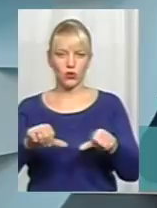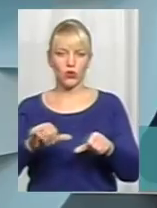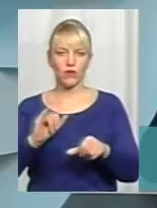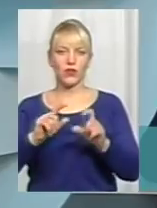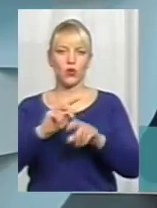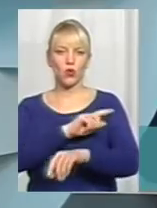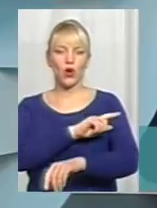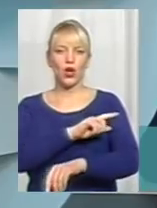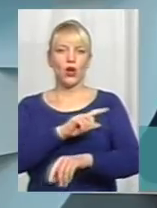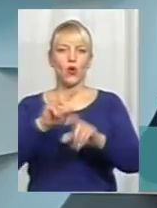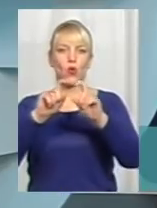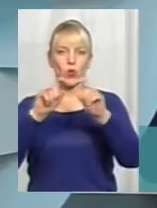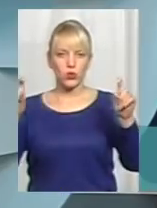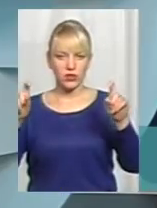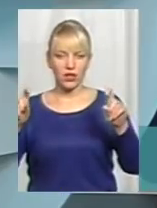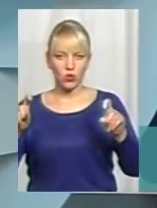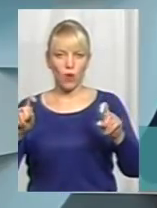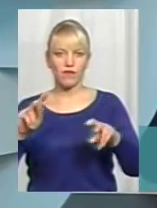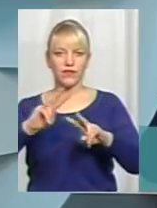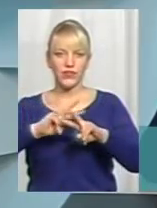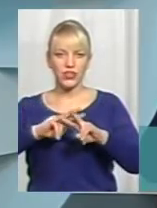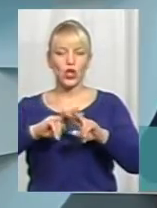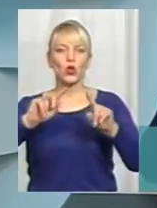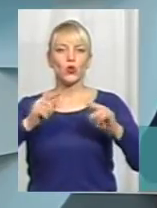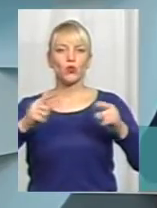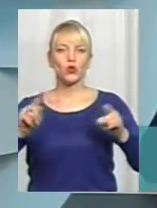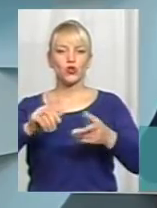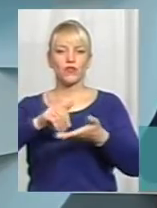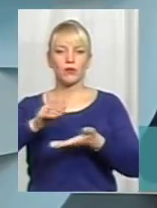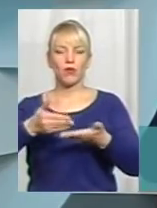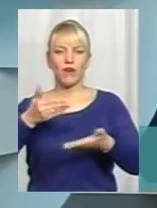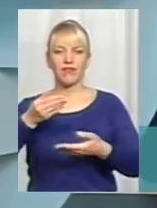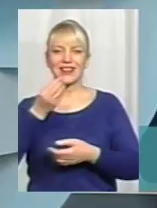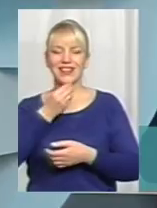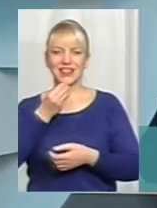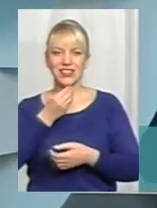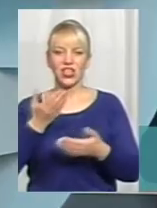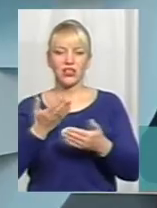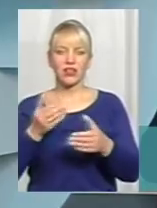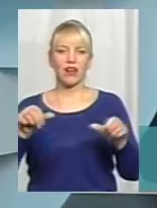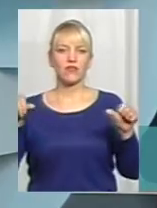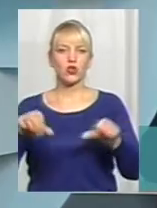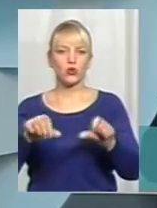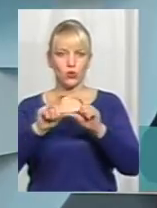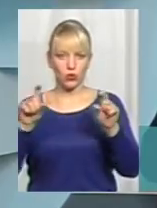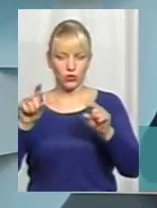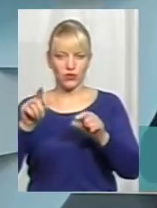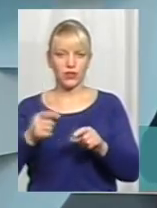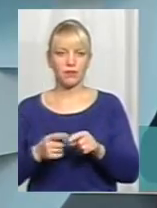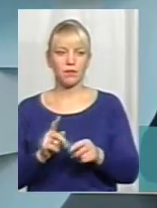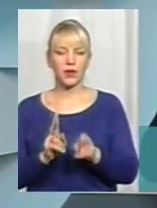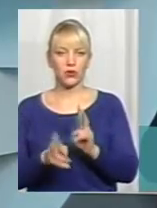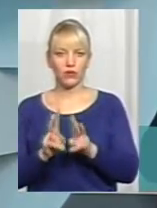наголосити, тому що відмова від вживання їжі, яка в їдальні установи приготувалася,